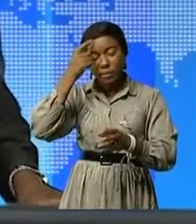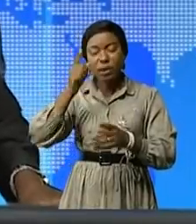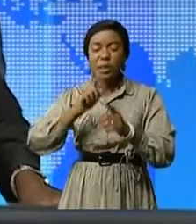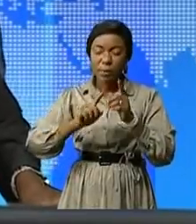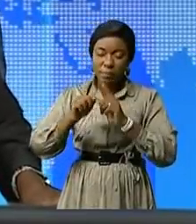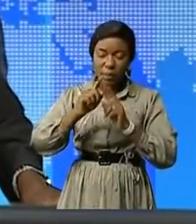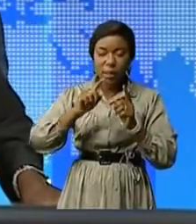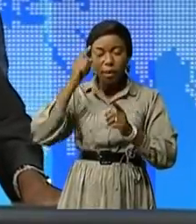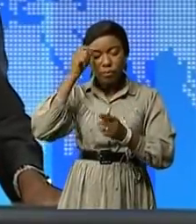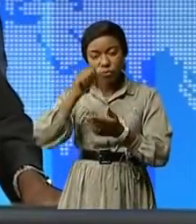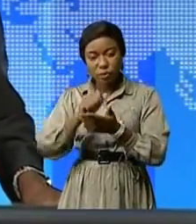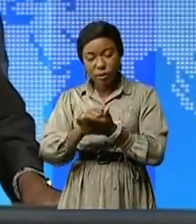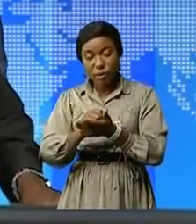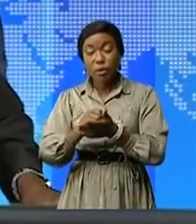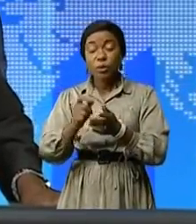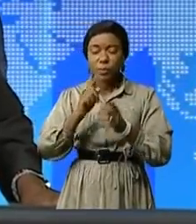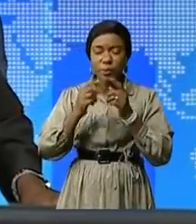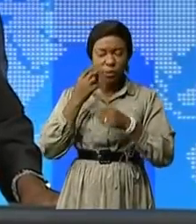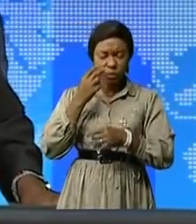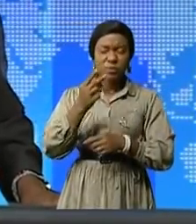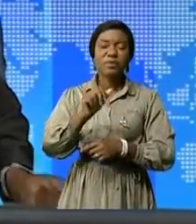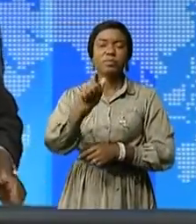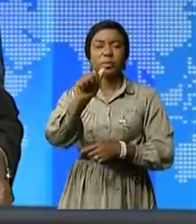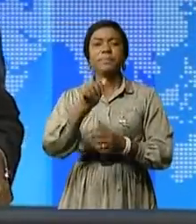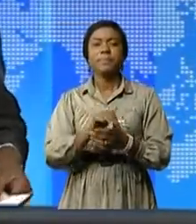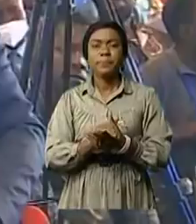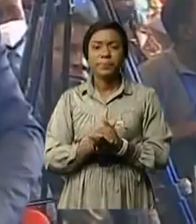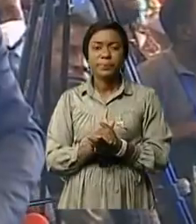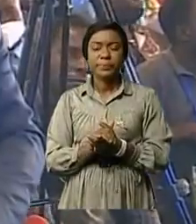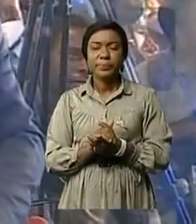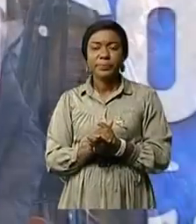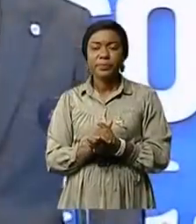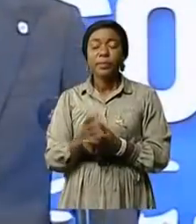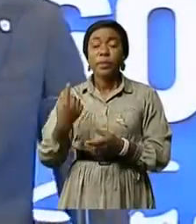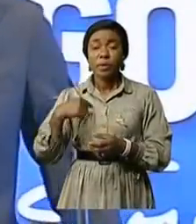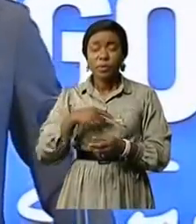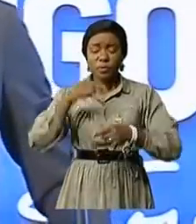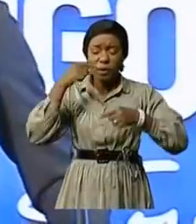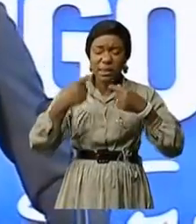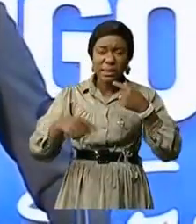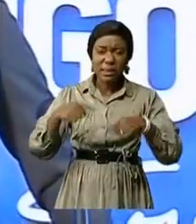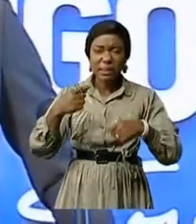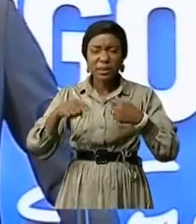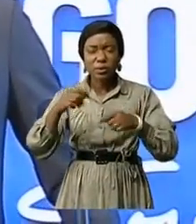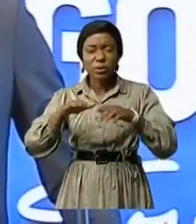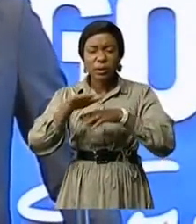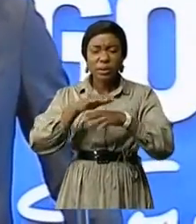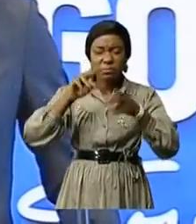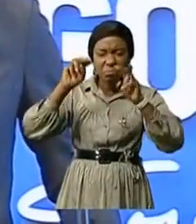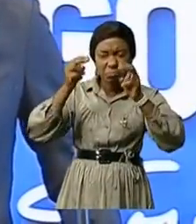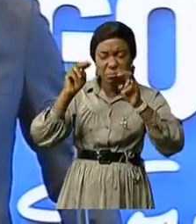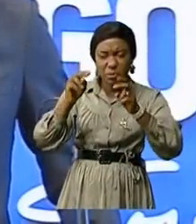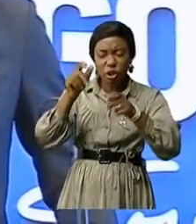tourisme à Koloisi. Un extrait choisi par Jessica Bacélé. Nous étions en train de discuter sur le sujet comme chaque jour.